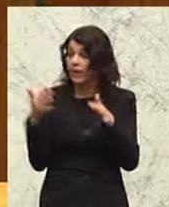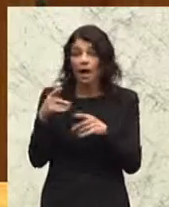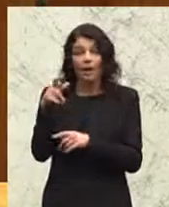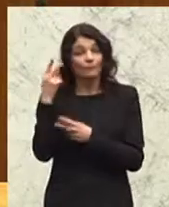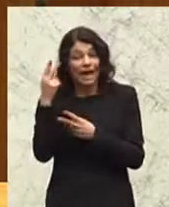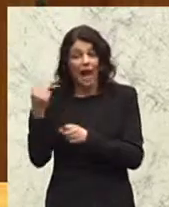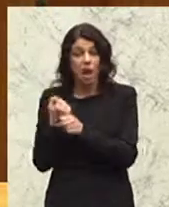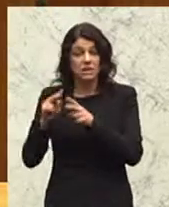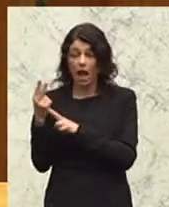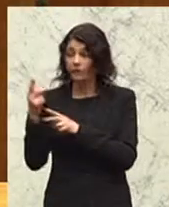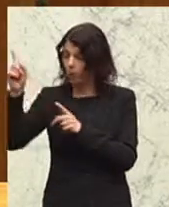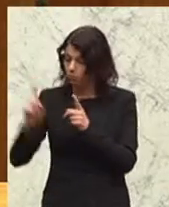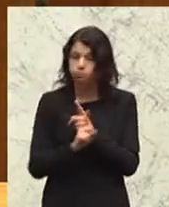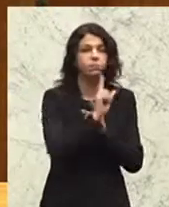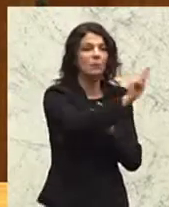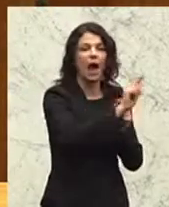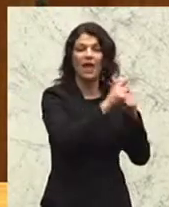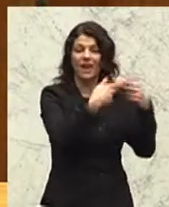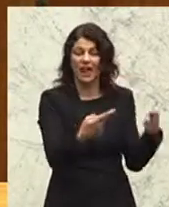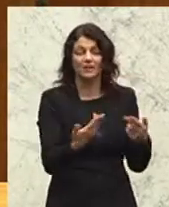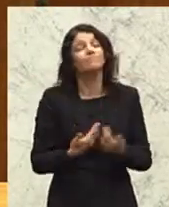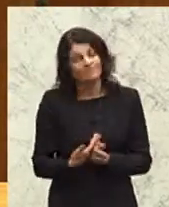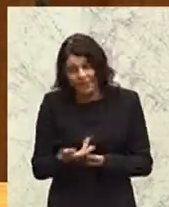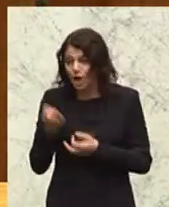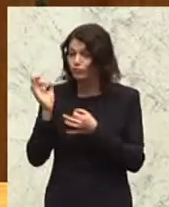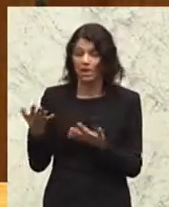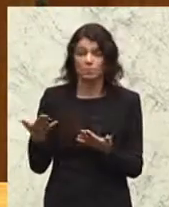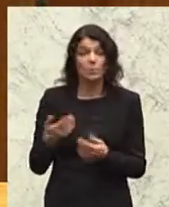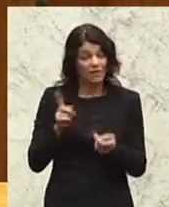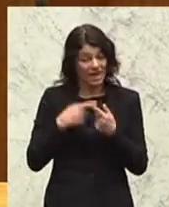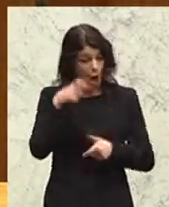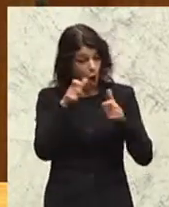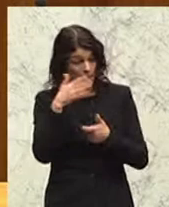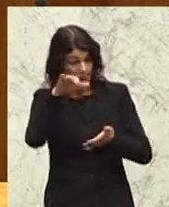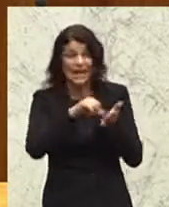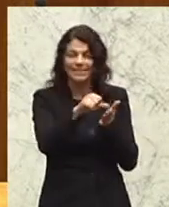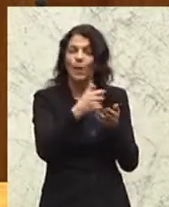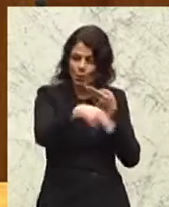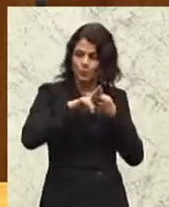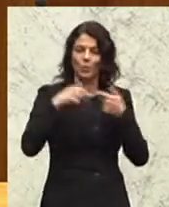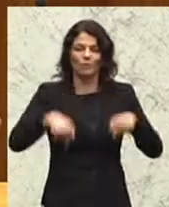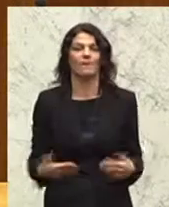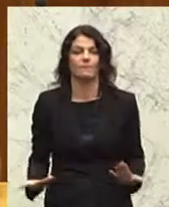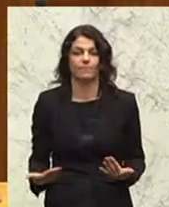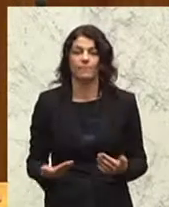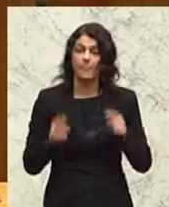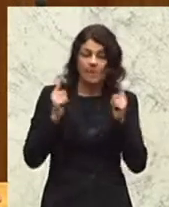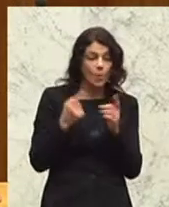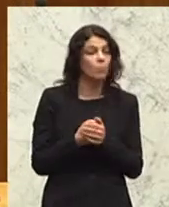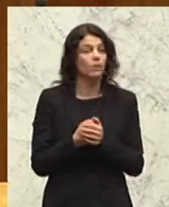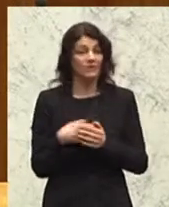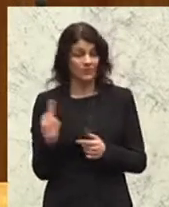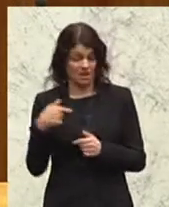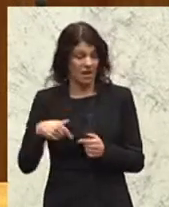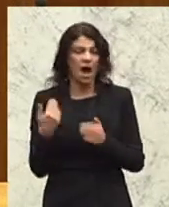Länder gegangen sind. Das ist die eine Sache. Ich brauche den Leuten nur mehr zahlen, dann kommen sie zu uns. Denn wir haben heute ein Einkommen von